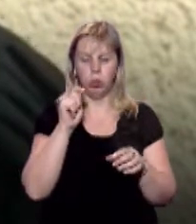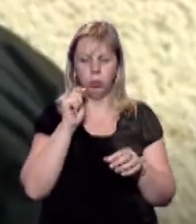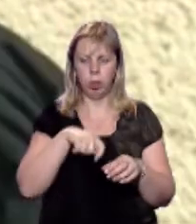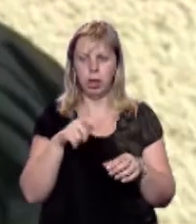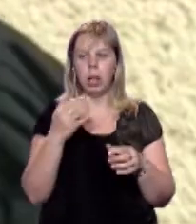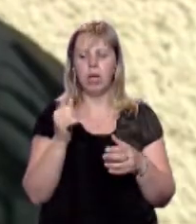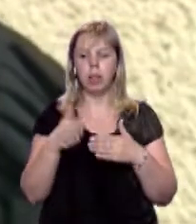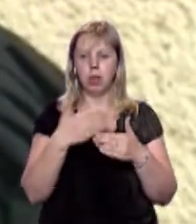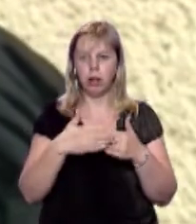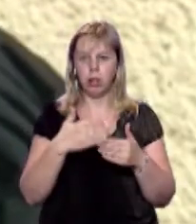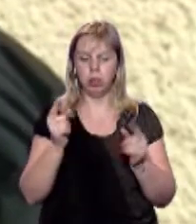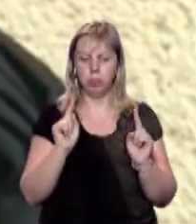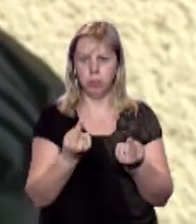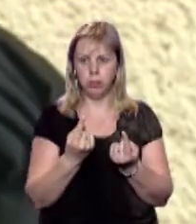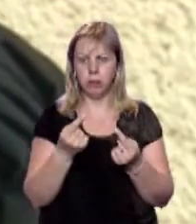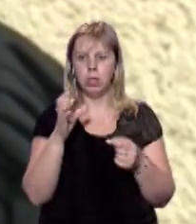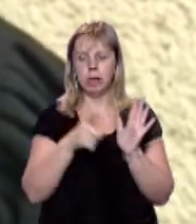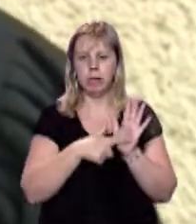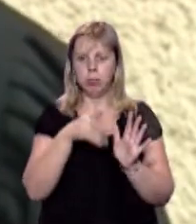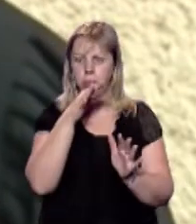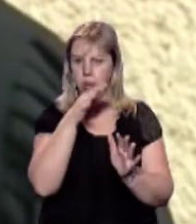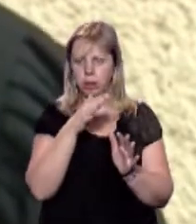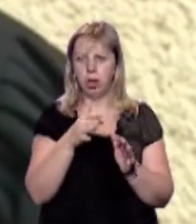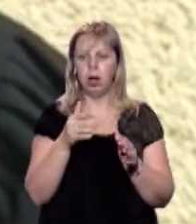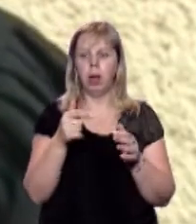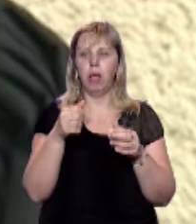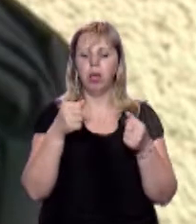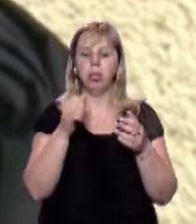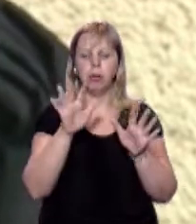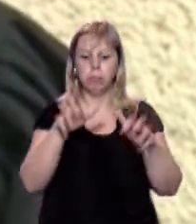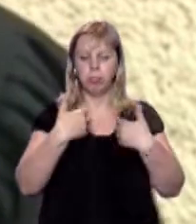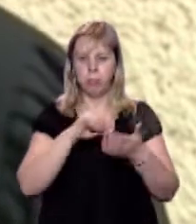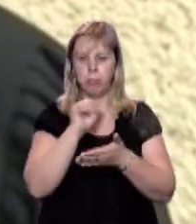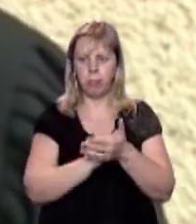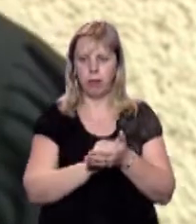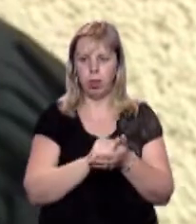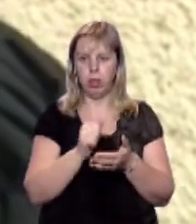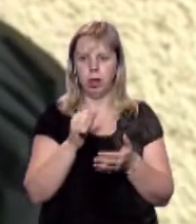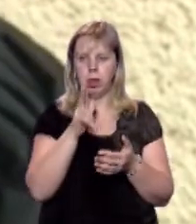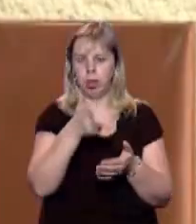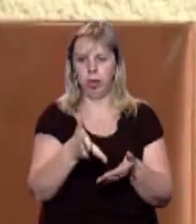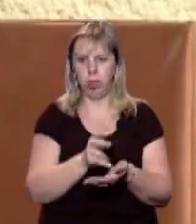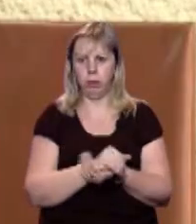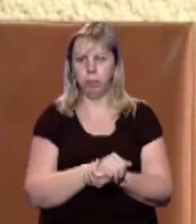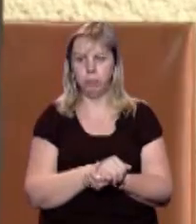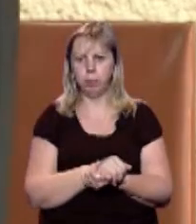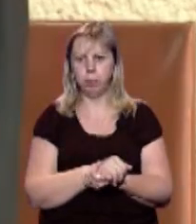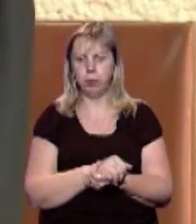призначити покарання в виде позбавлення волі строком на сім років з позбавленням права керування транспортними засобами на строк 3 років.